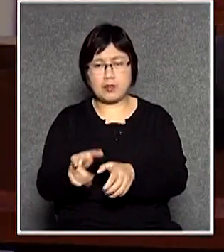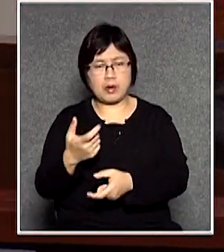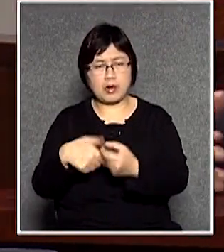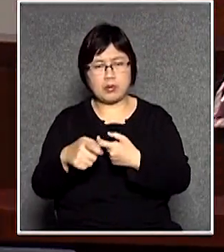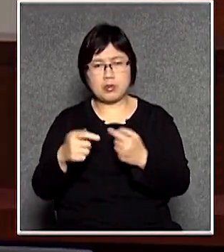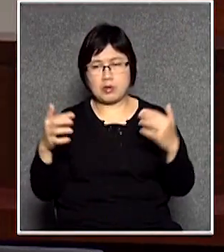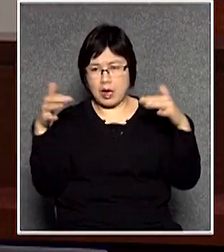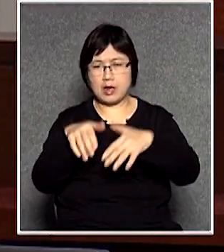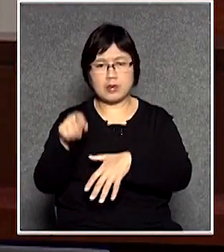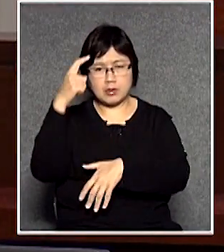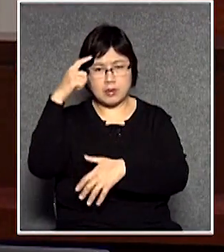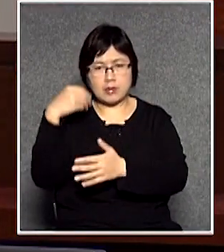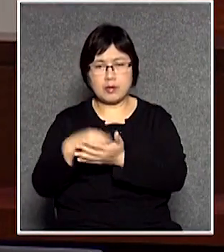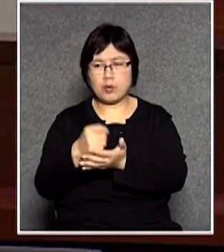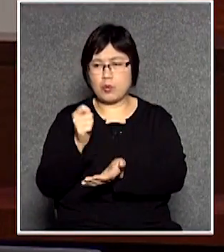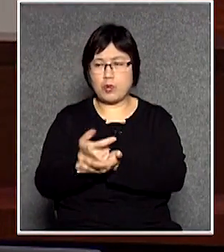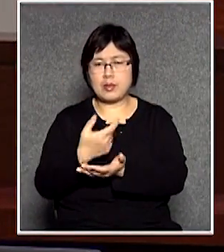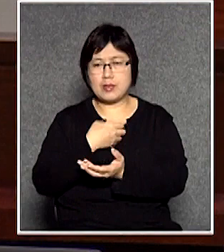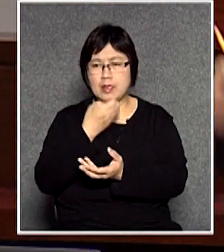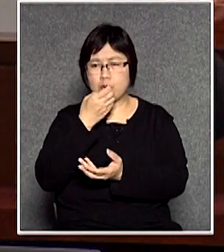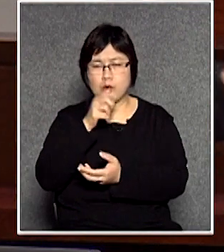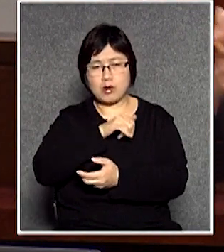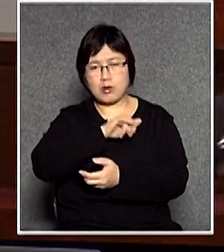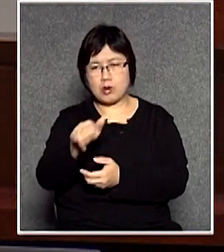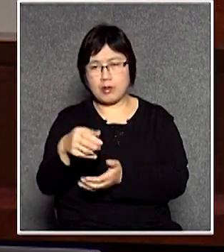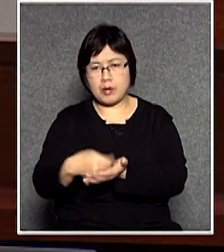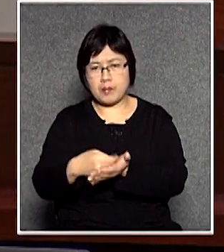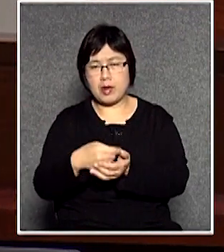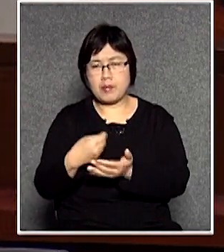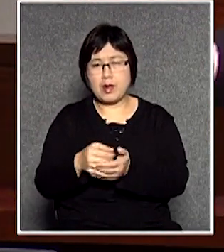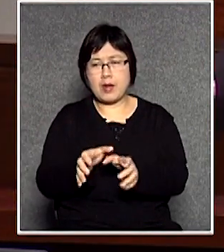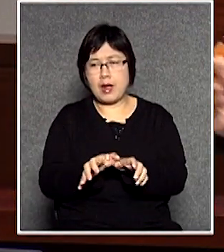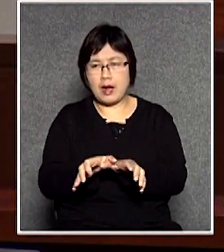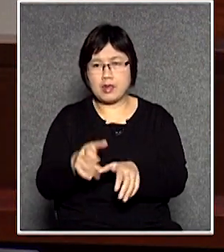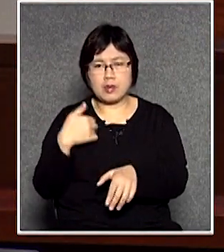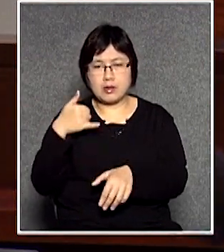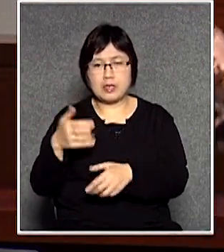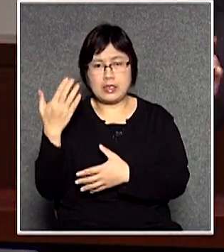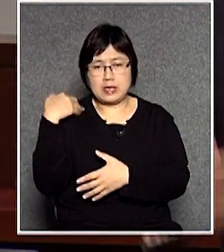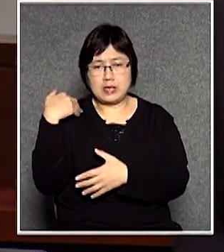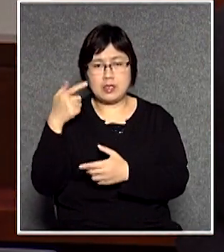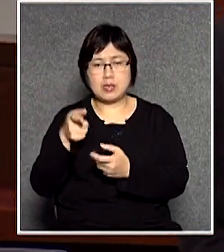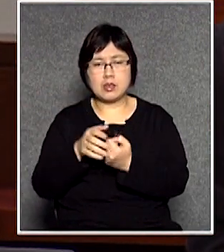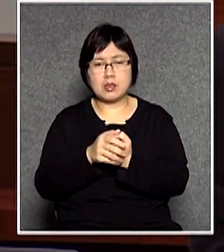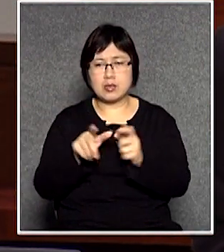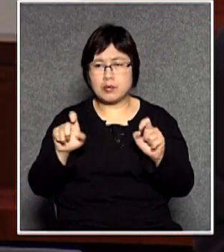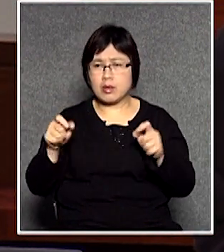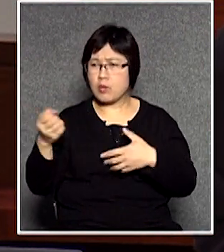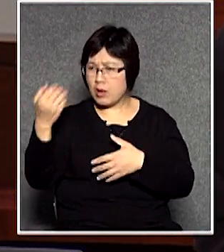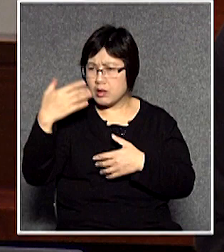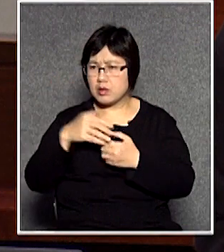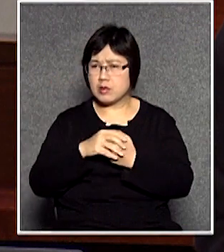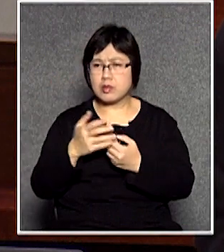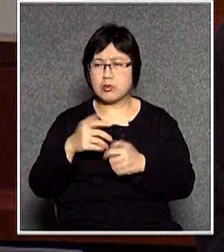知道你要買很貴的生果你就去那裡買買大閘蟹你去那裡買偶爾在嘉年威道誰不擺出來你告訴我是不是